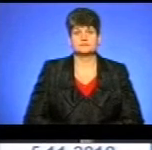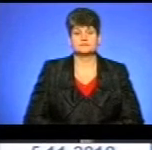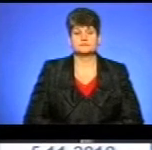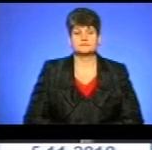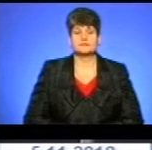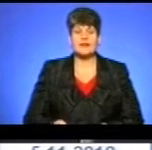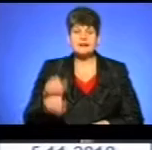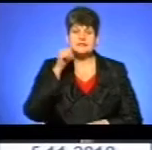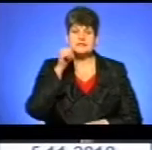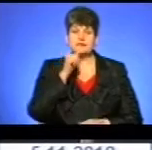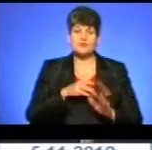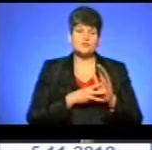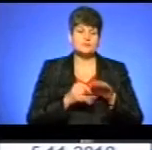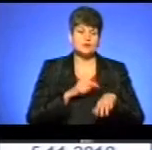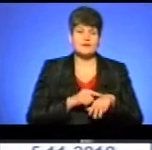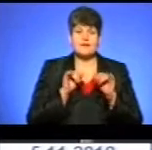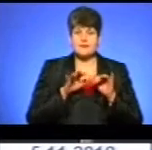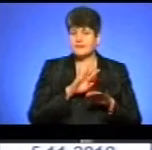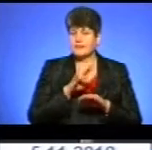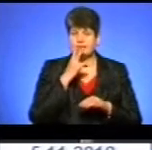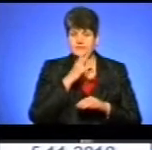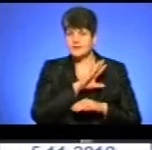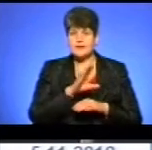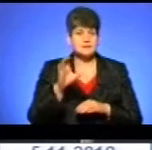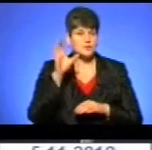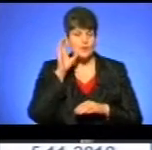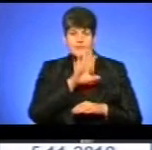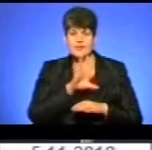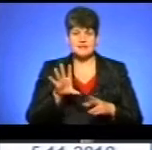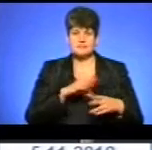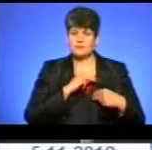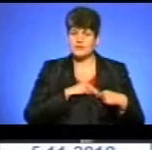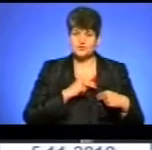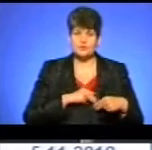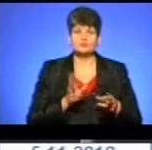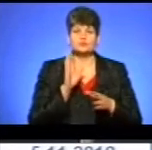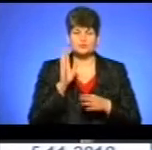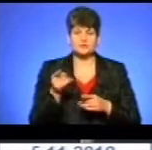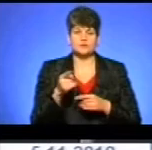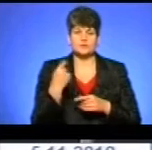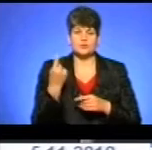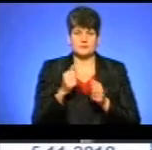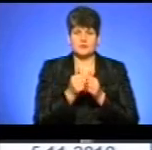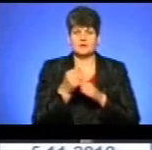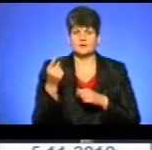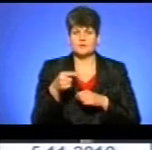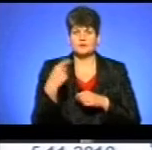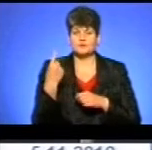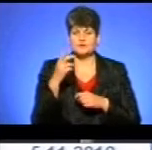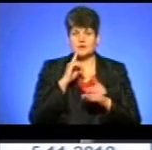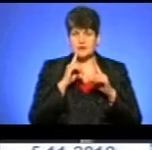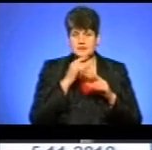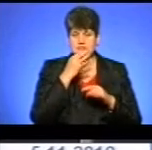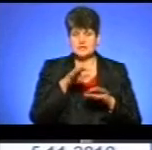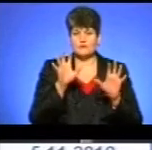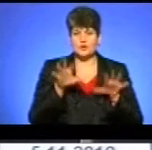Завтра о 8-й годині акція «Не дивись, не слухай і не співпрацюй» відбудеться під Тернопільською обласною радою, повідомив голова Тернопільського